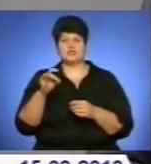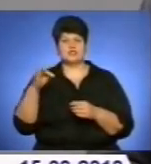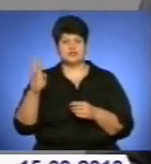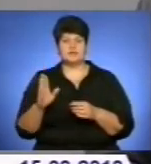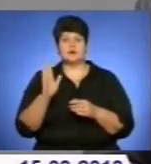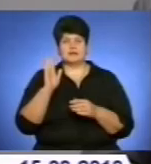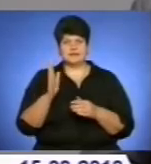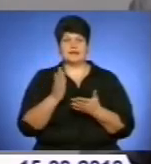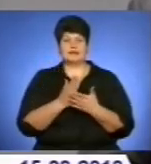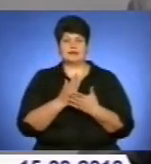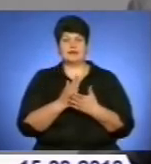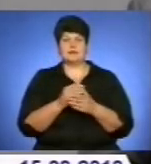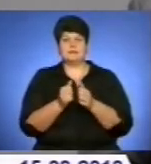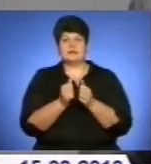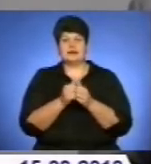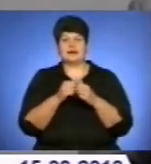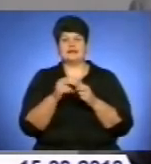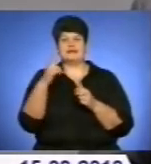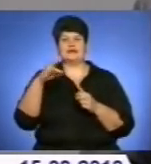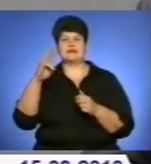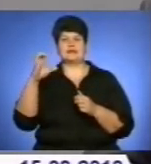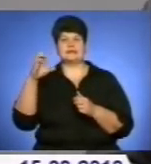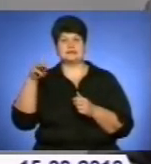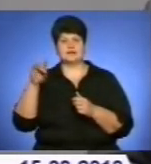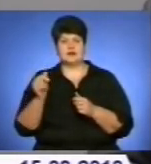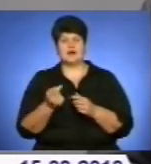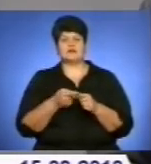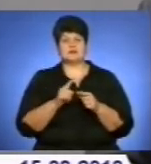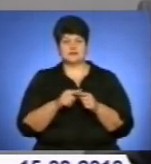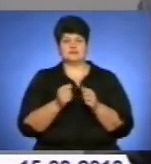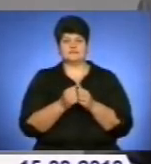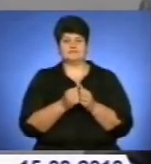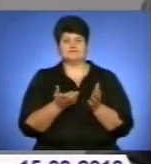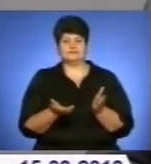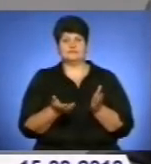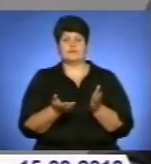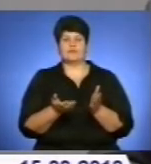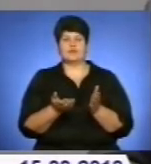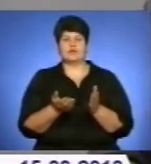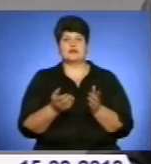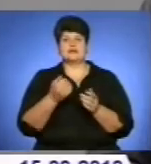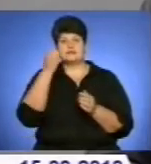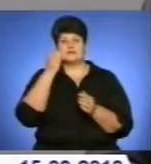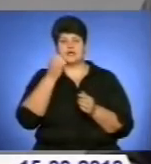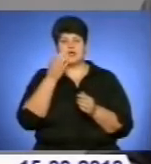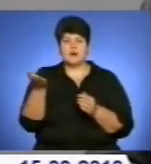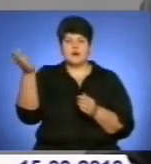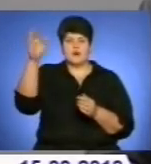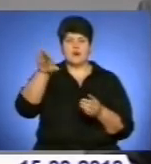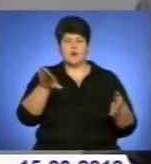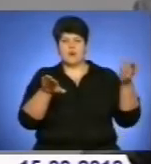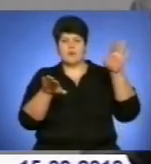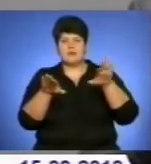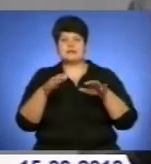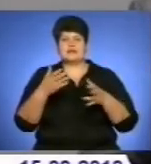це Борщівський район, це може бути, там є низини такі по трасі Чотків